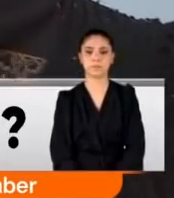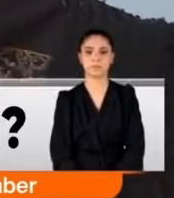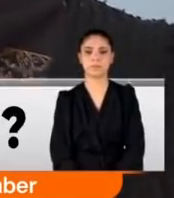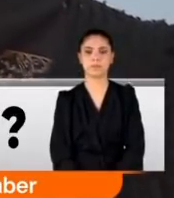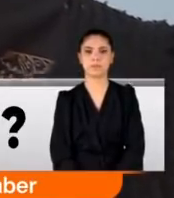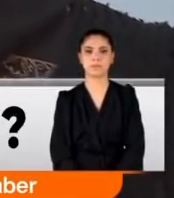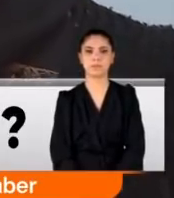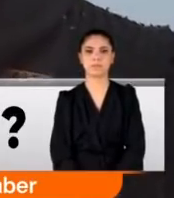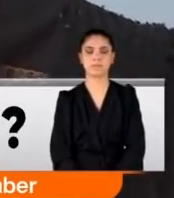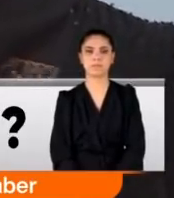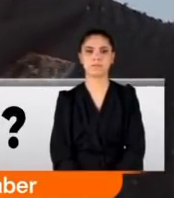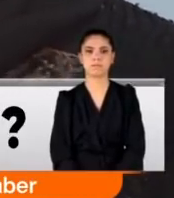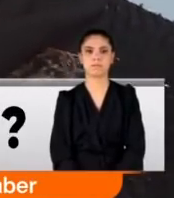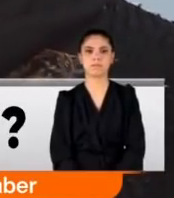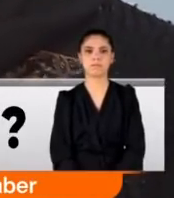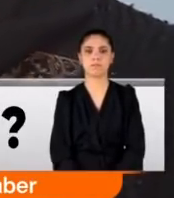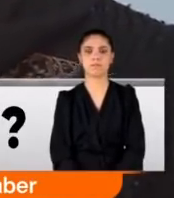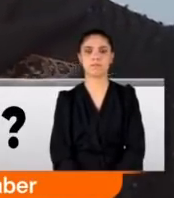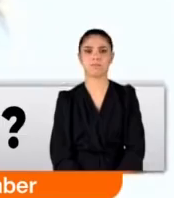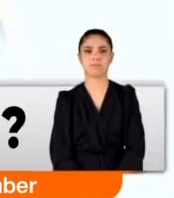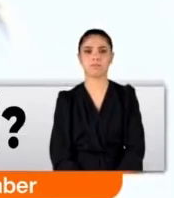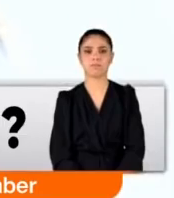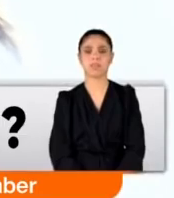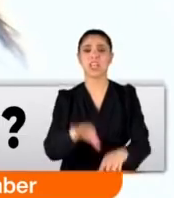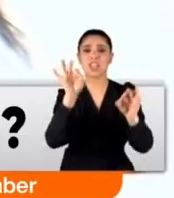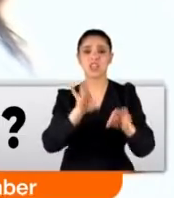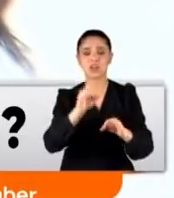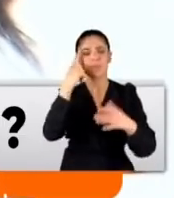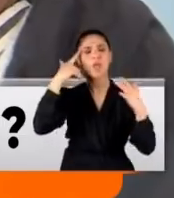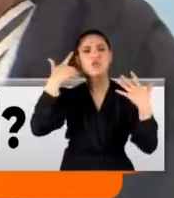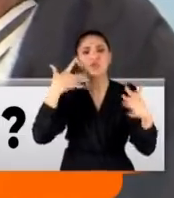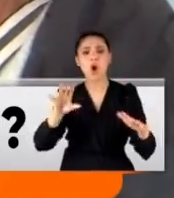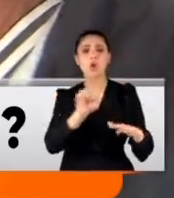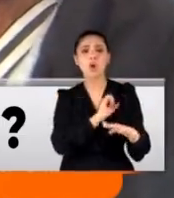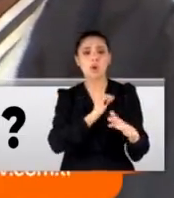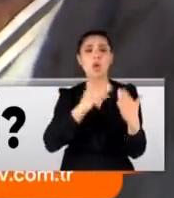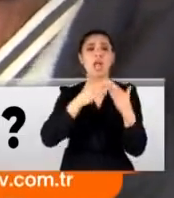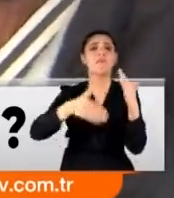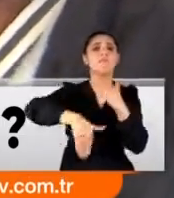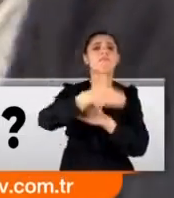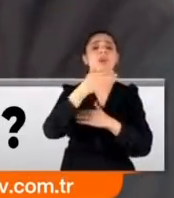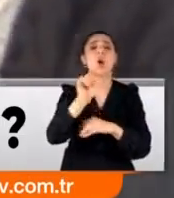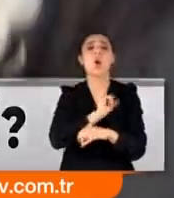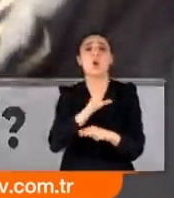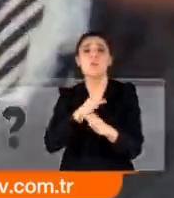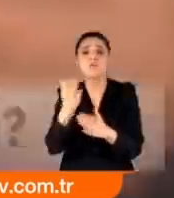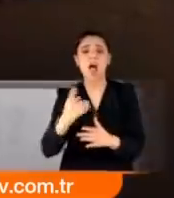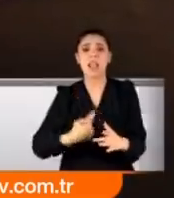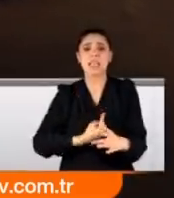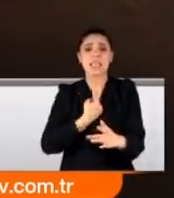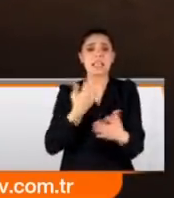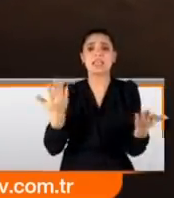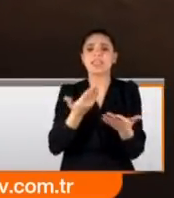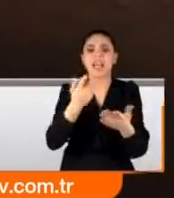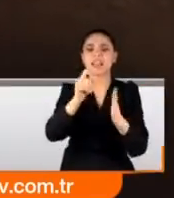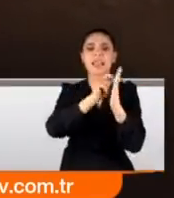acımasız bir insanlara? Allah'tan hiç mi korkular yokmuş ya? Şimdi ise şokta. Korkudan evden dışarı adım atamıyor. Hissettiklerini ise